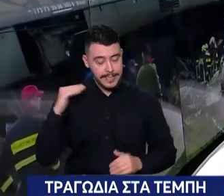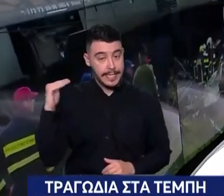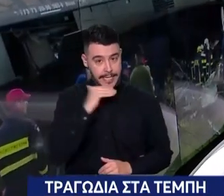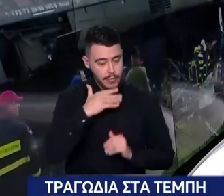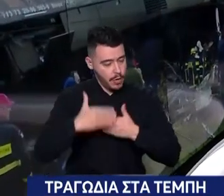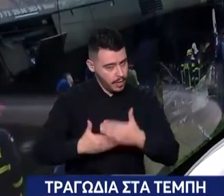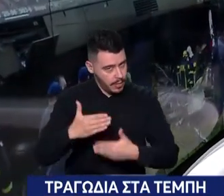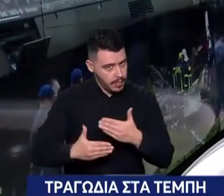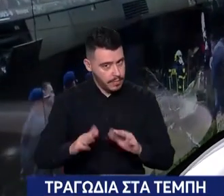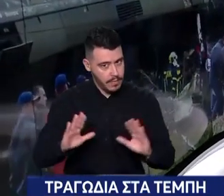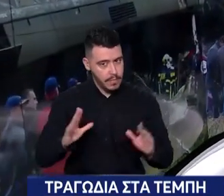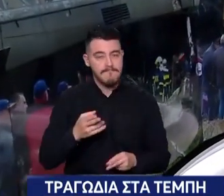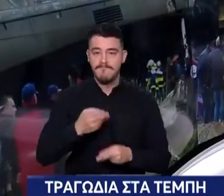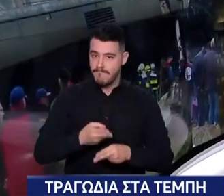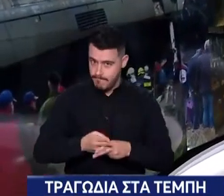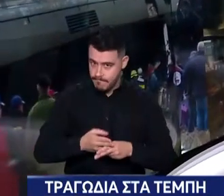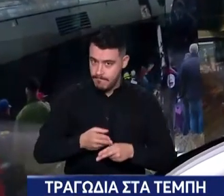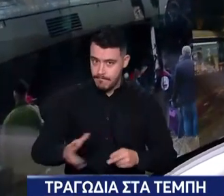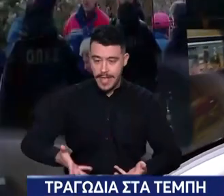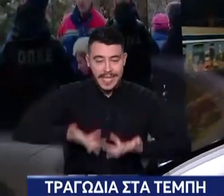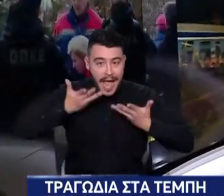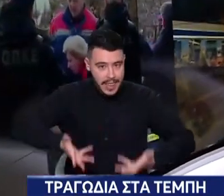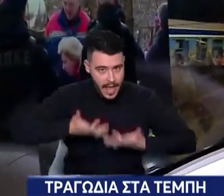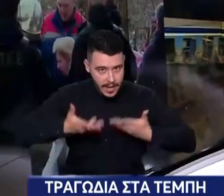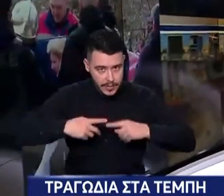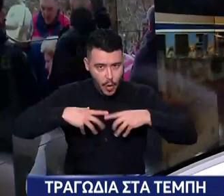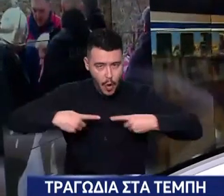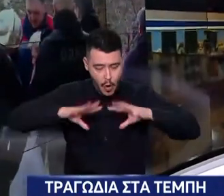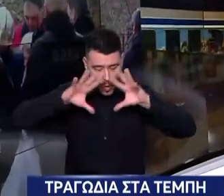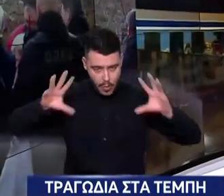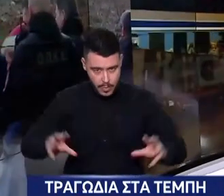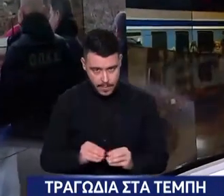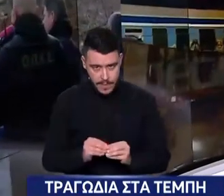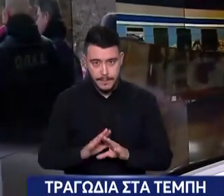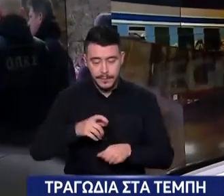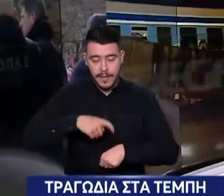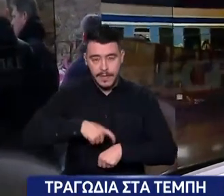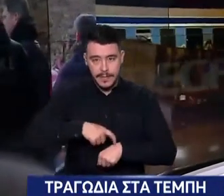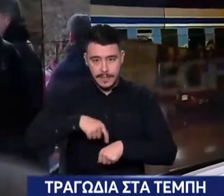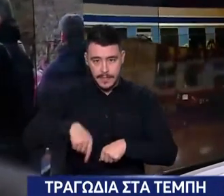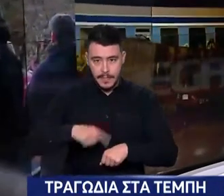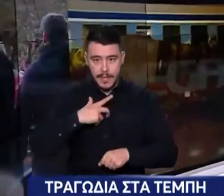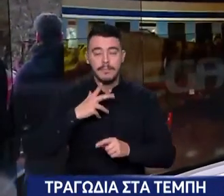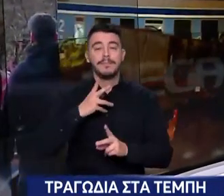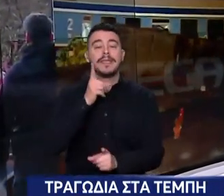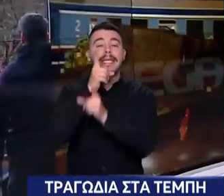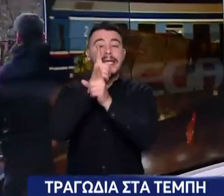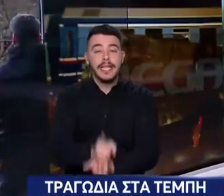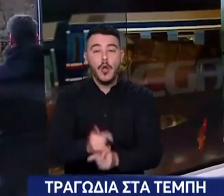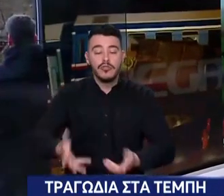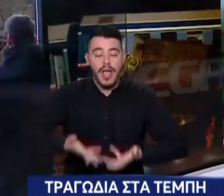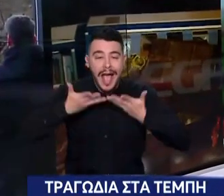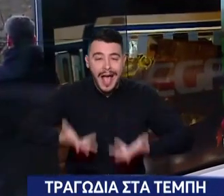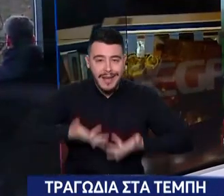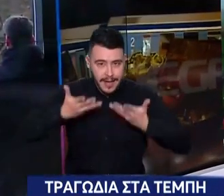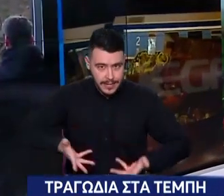τέτοια υπόθεση, για μια τέτοια ανάκριση. Φτάνοντας λοιπόν στην τελική ευθεία, ο εφέτης ειδικός ανακριτής και μετά